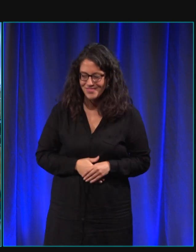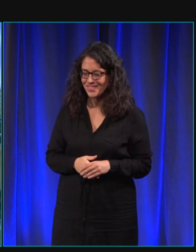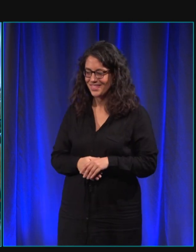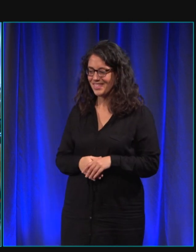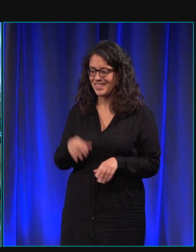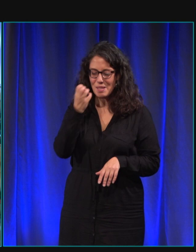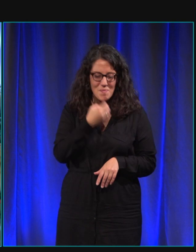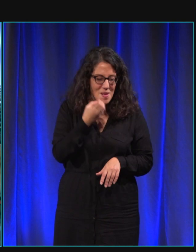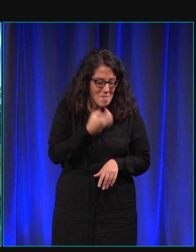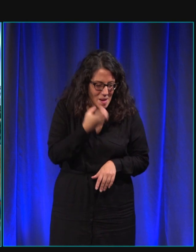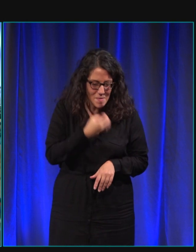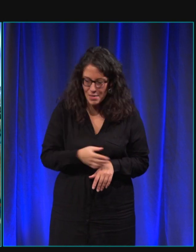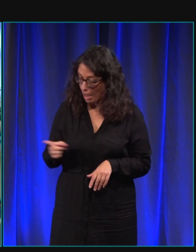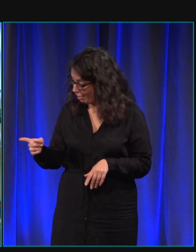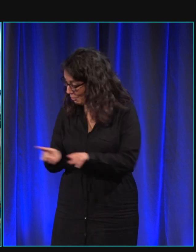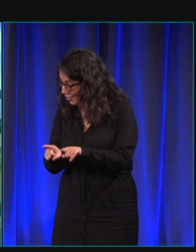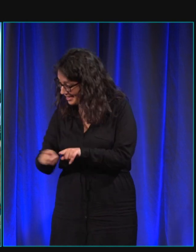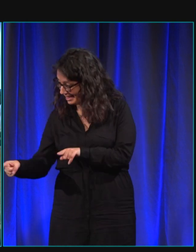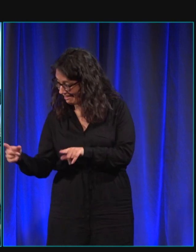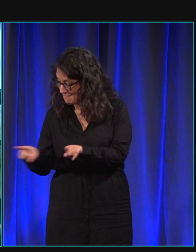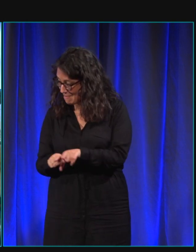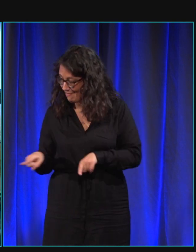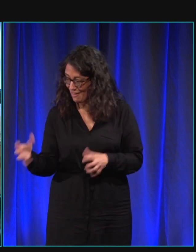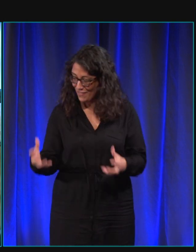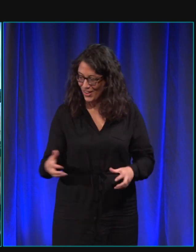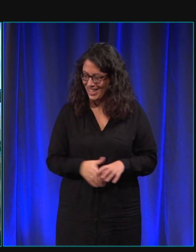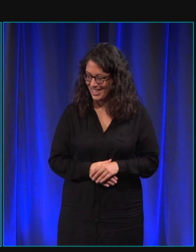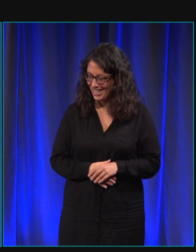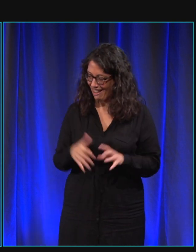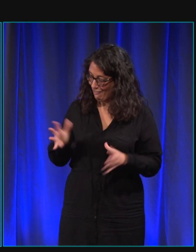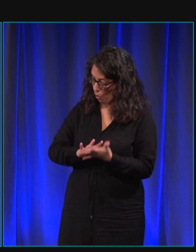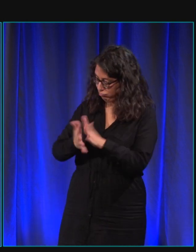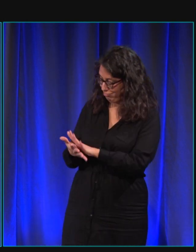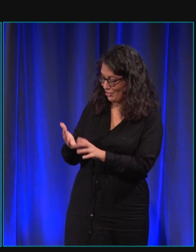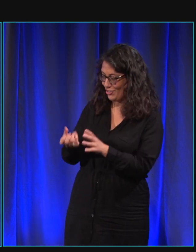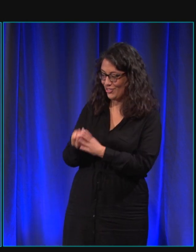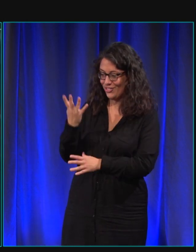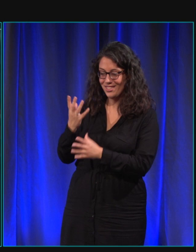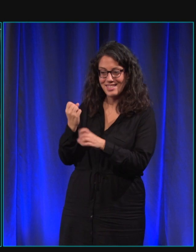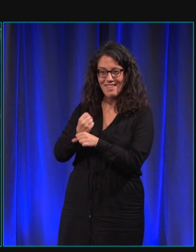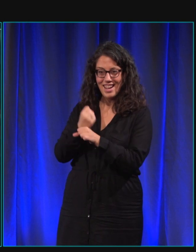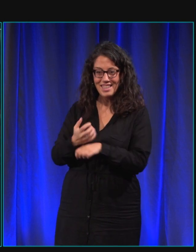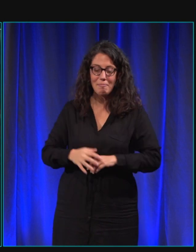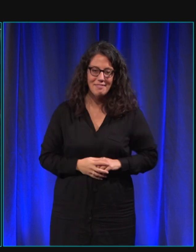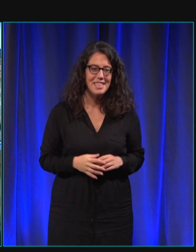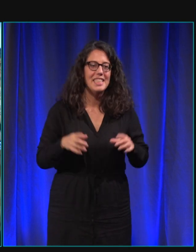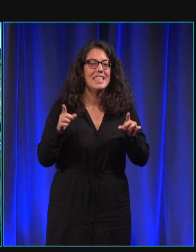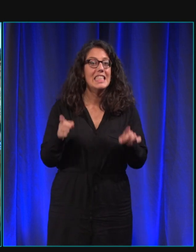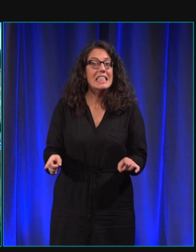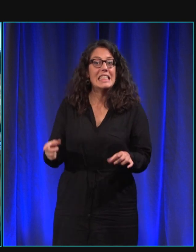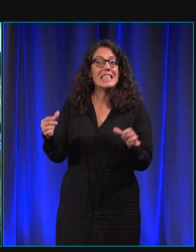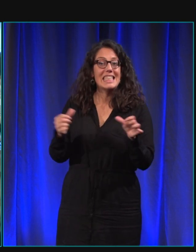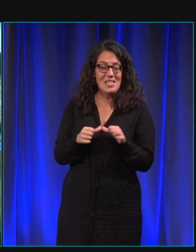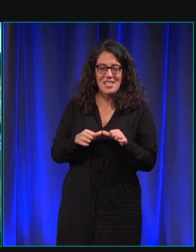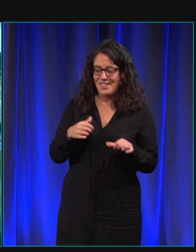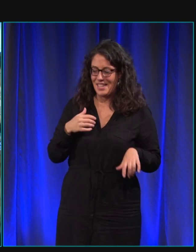c'est très, très bien, mon chien. Oui, toi aussi, tu veux ? Tu veux te reconvertir ? Donc voilà. Donc là, ce que j'ai demandé à